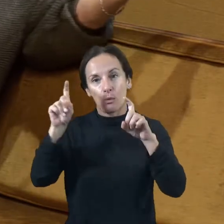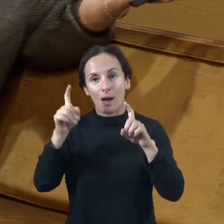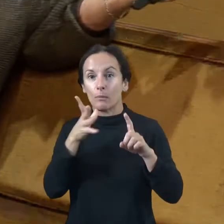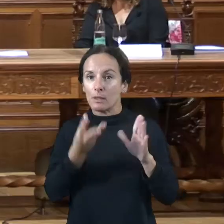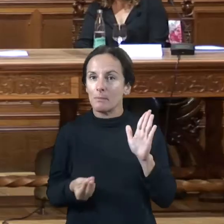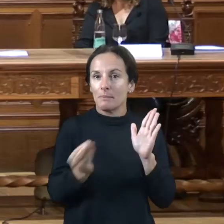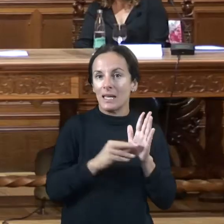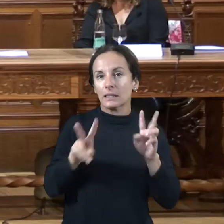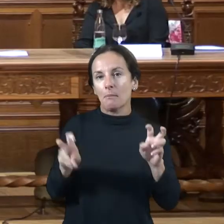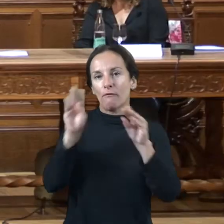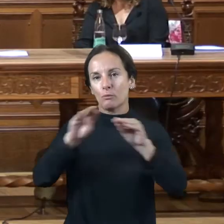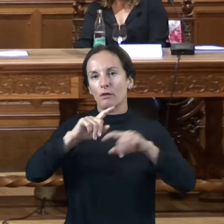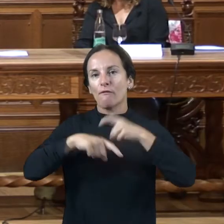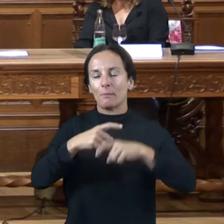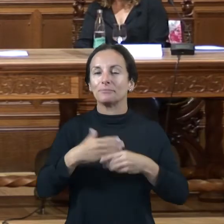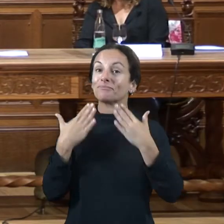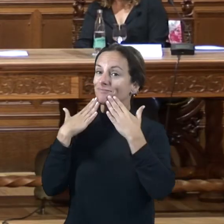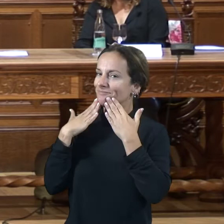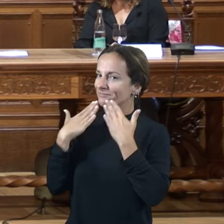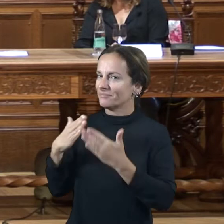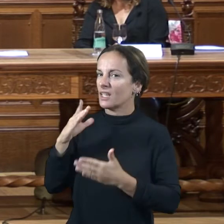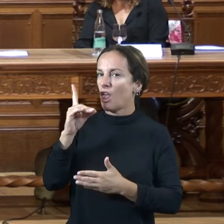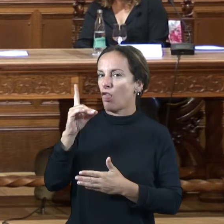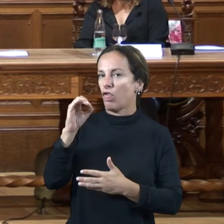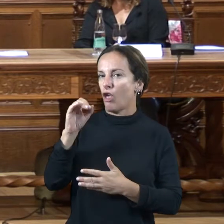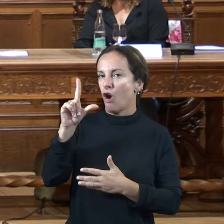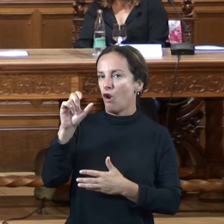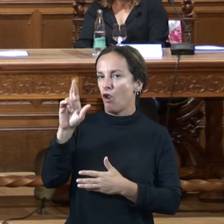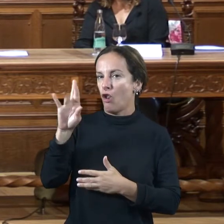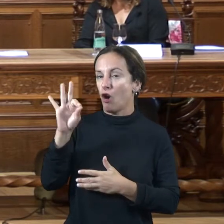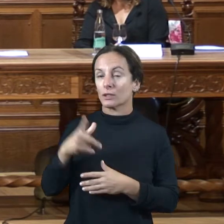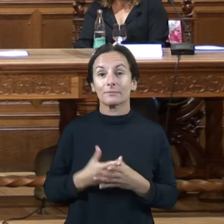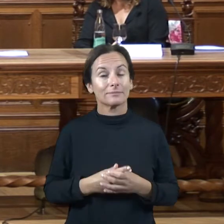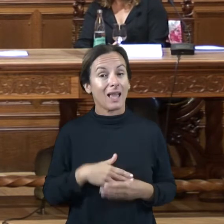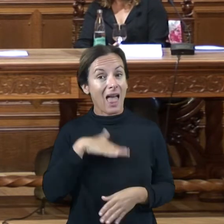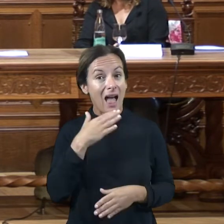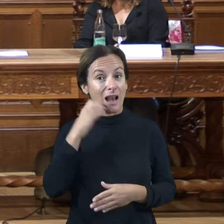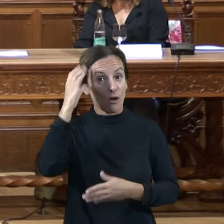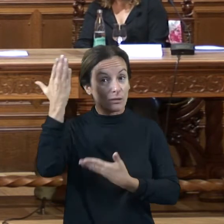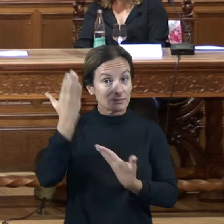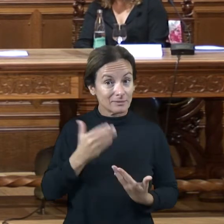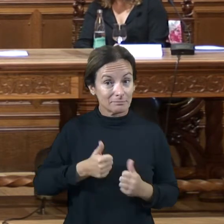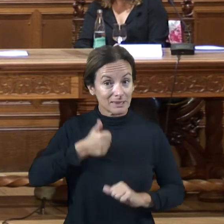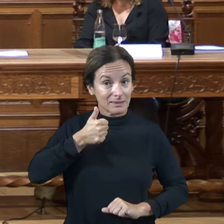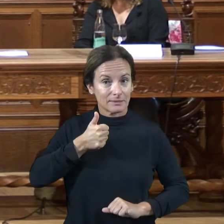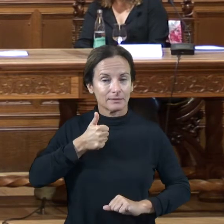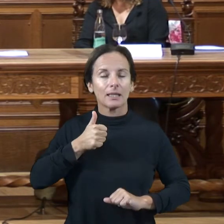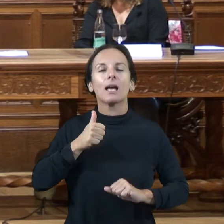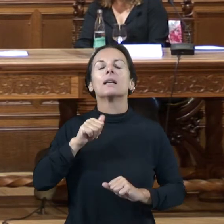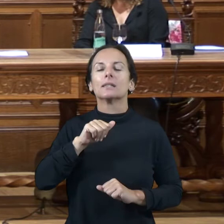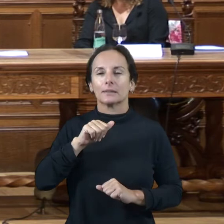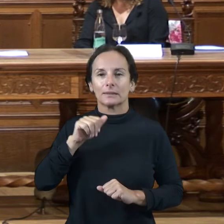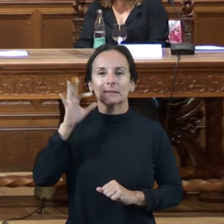Gràcies Dolors Alguna aportació més? Raquel Sánchez Tens el micro